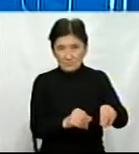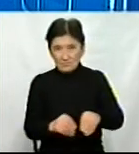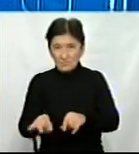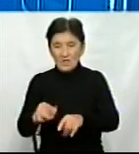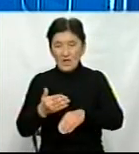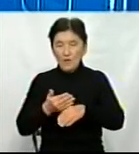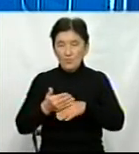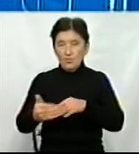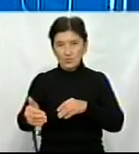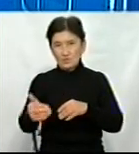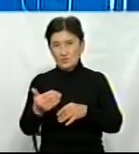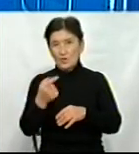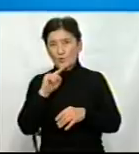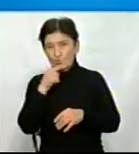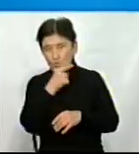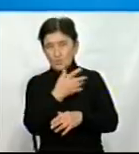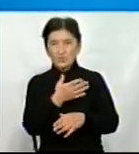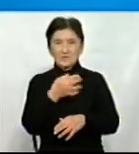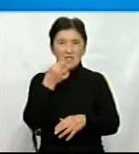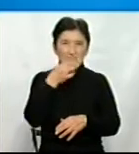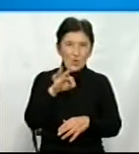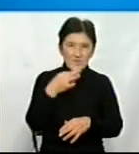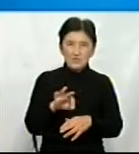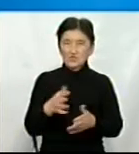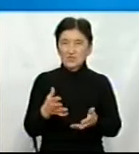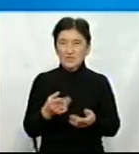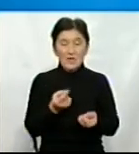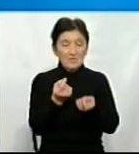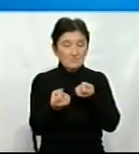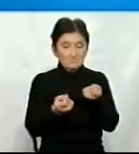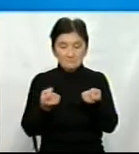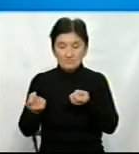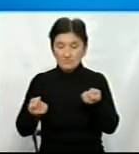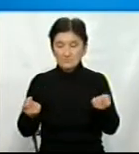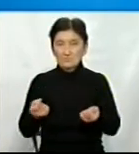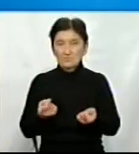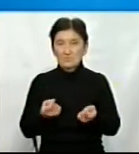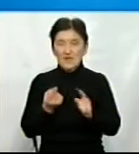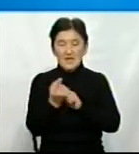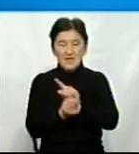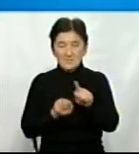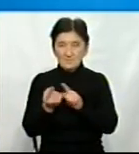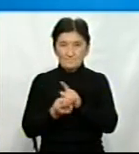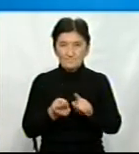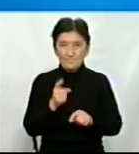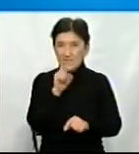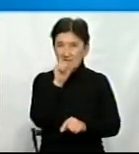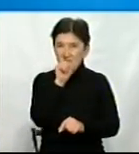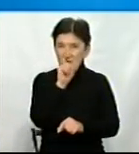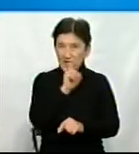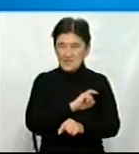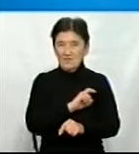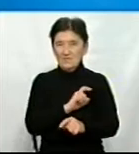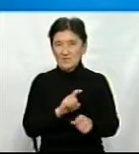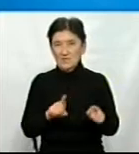так і кукуруза, соняшник. І завдяки цим елементам частково демферувати, так би мовити, негативні такі